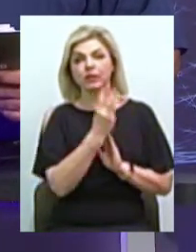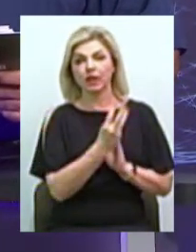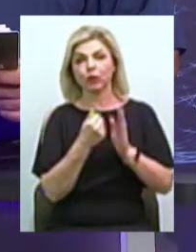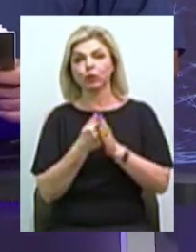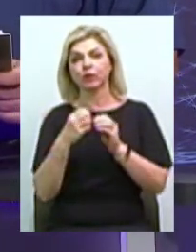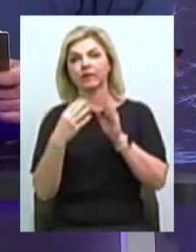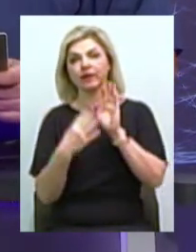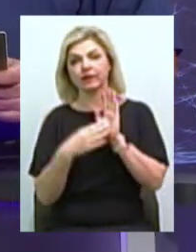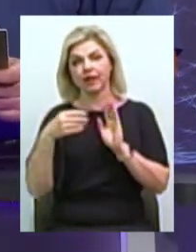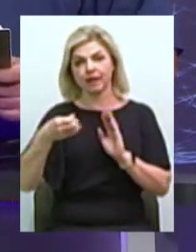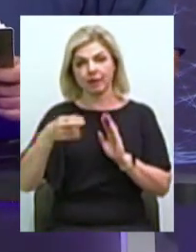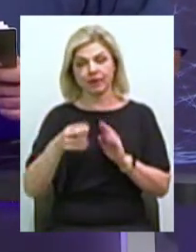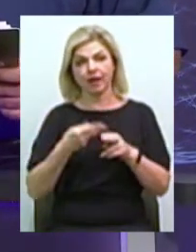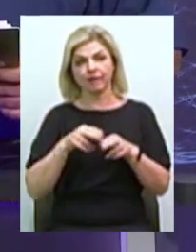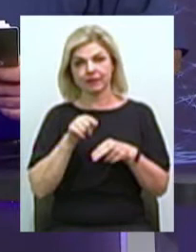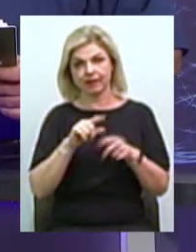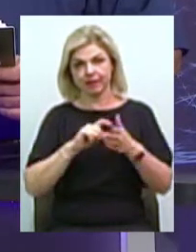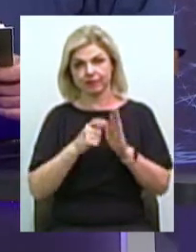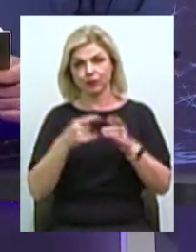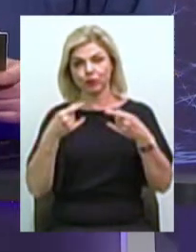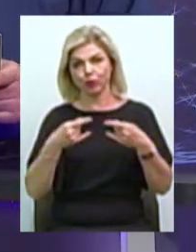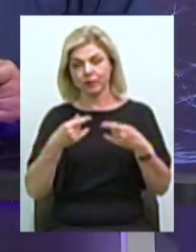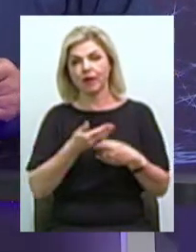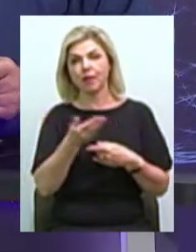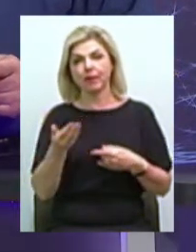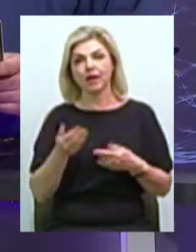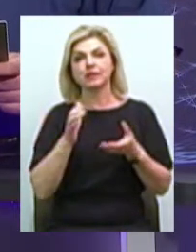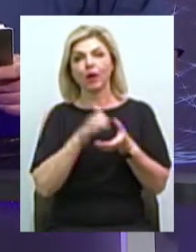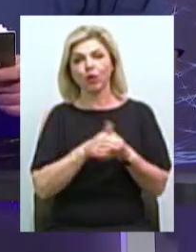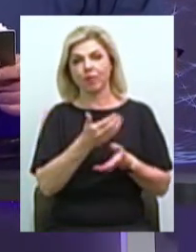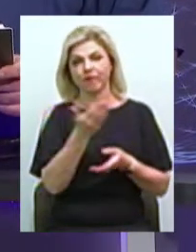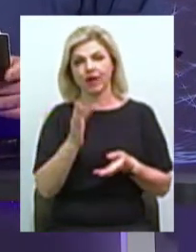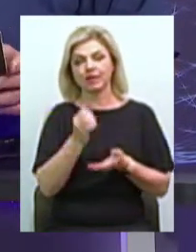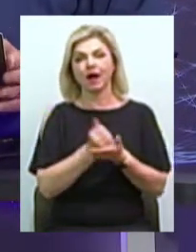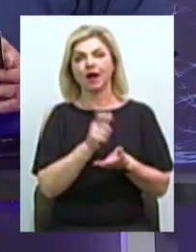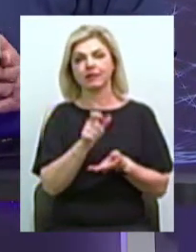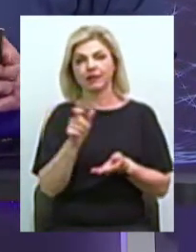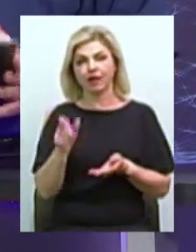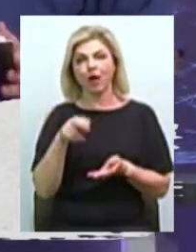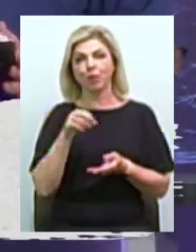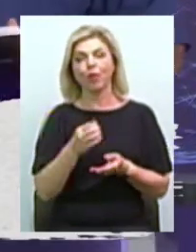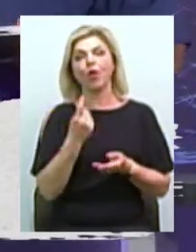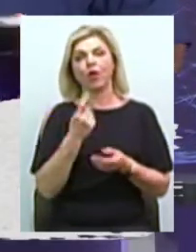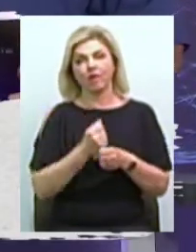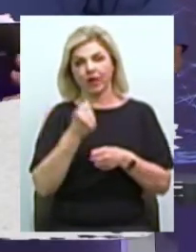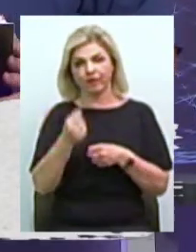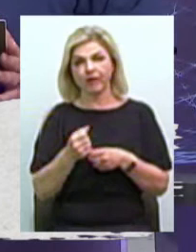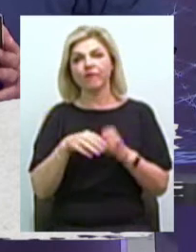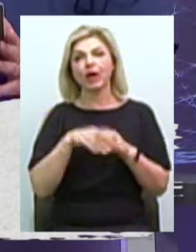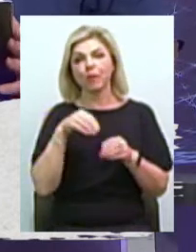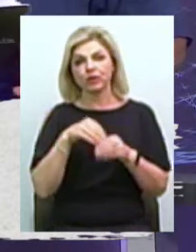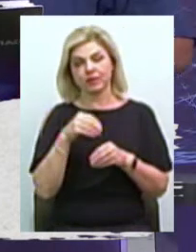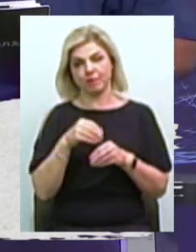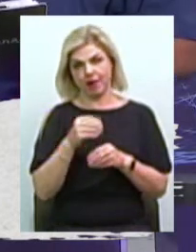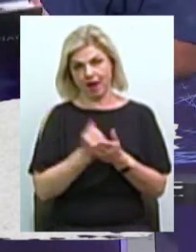липня ми у цій студії Знайомимо вас із кандидатами в народі депутати По одномандатних округах Миколаївської області Сьогодні ми